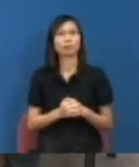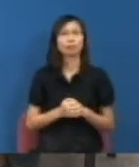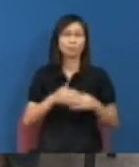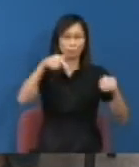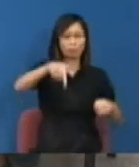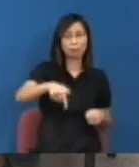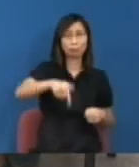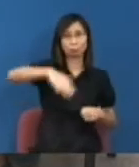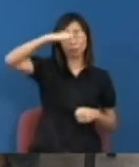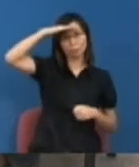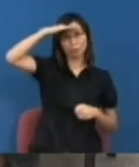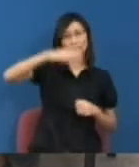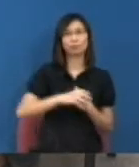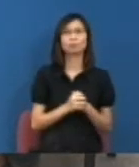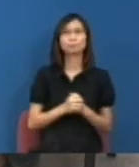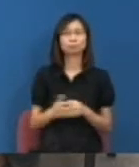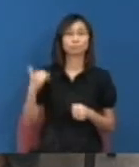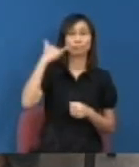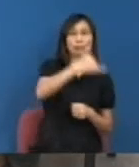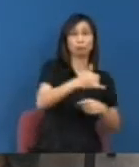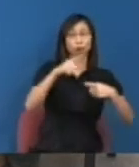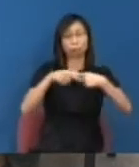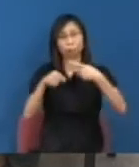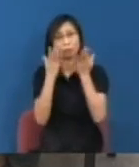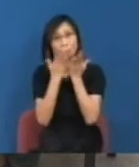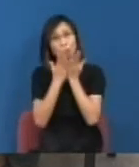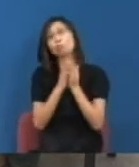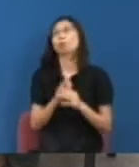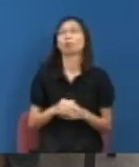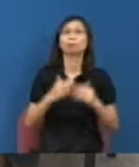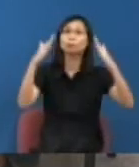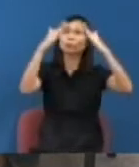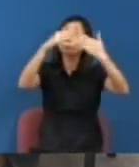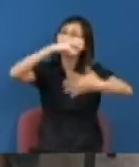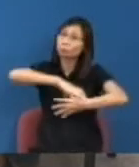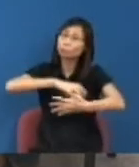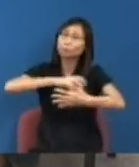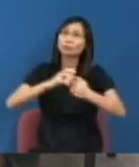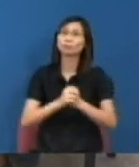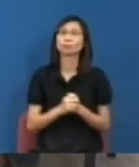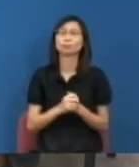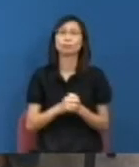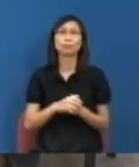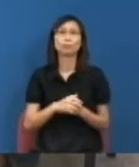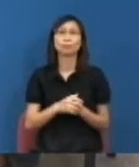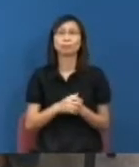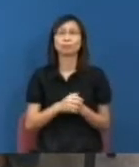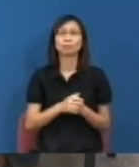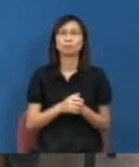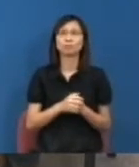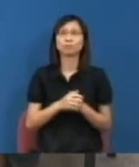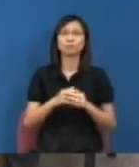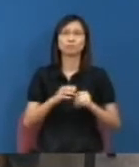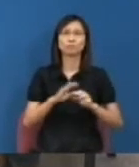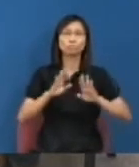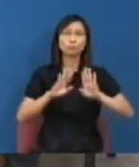地警察先走了進一間大學的廟堂我不說到推到一